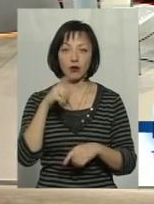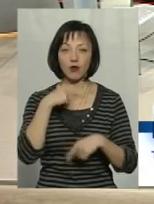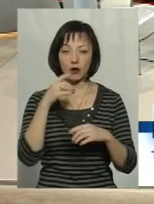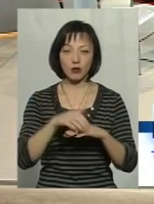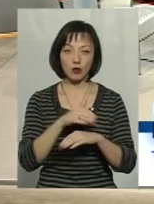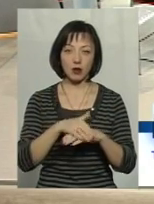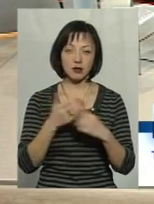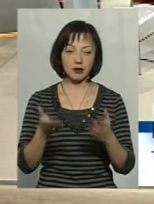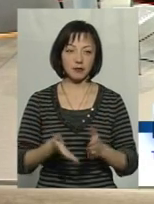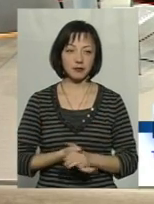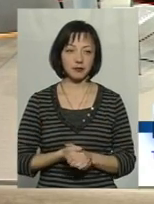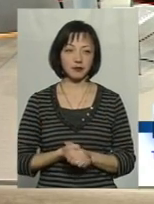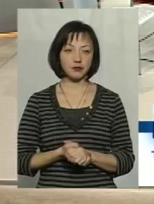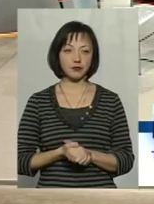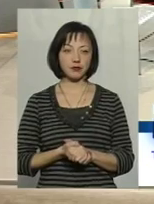Говоріть, будь ласка.